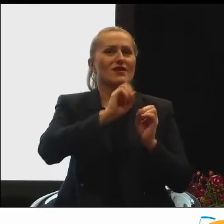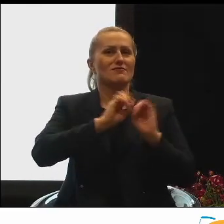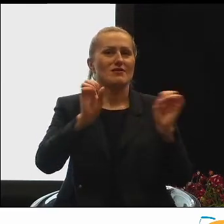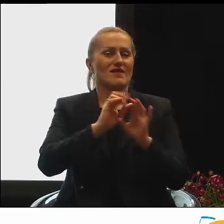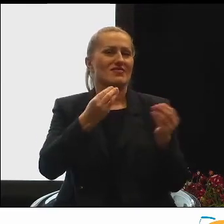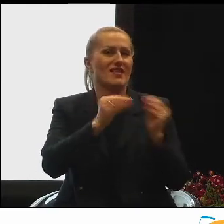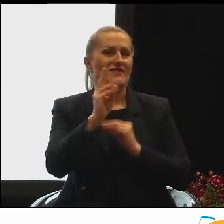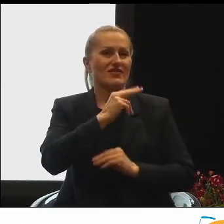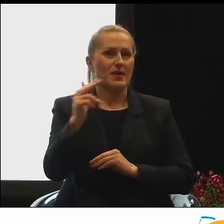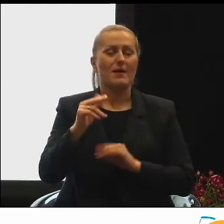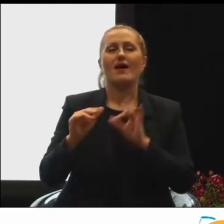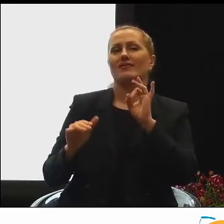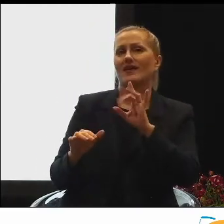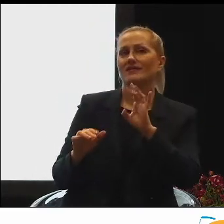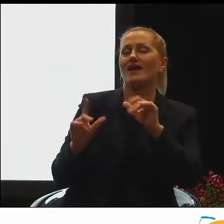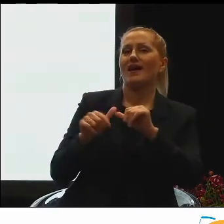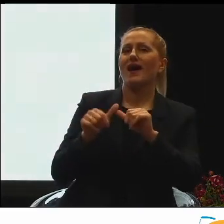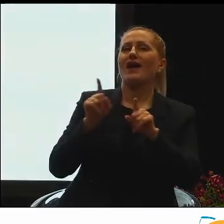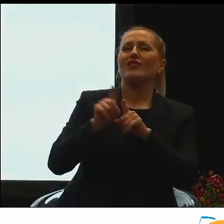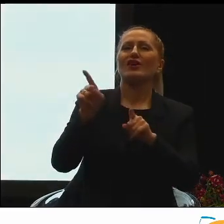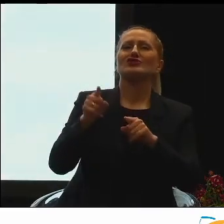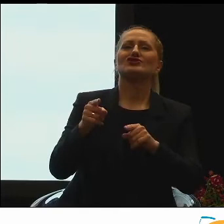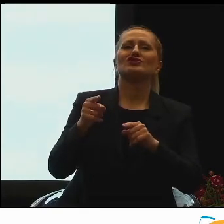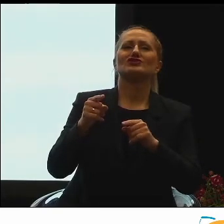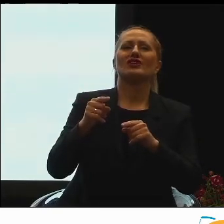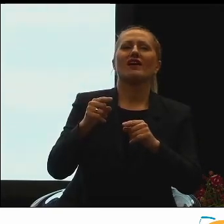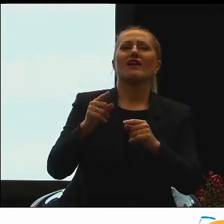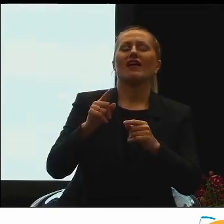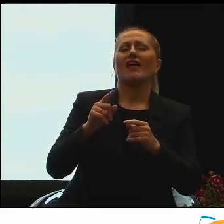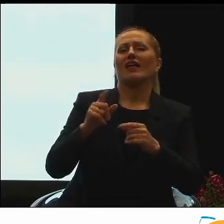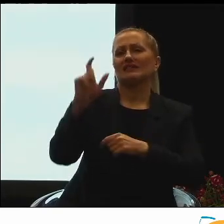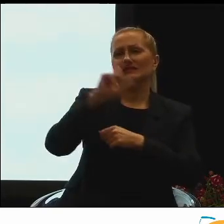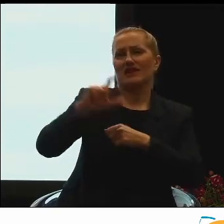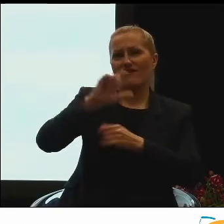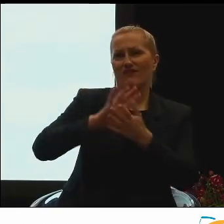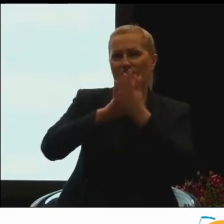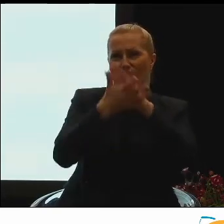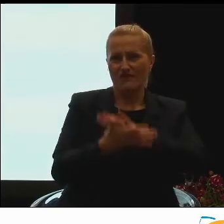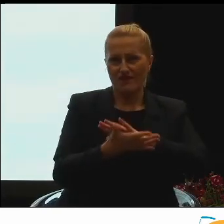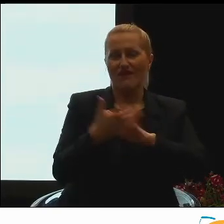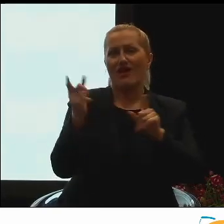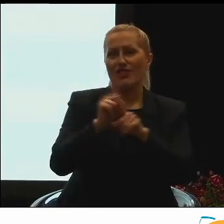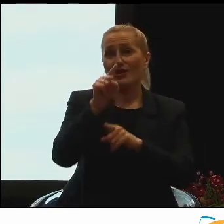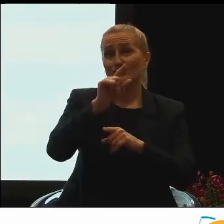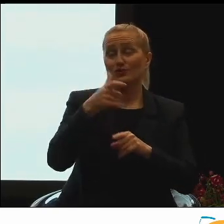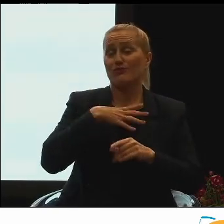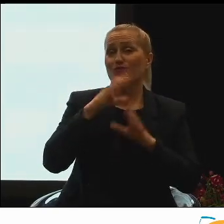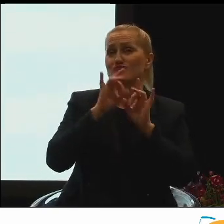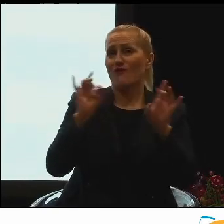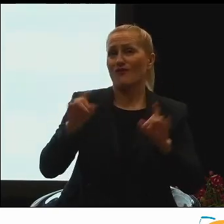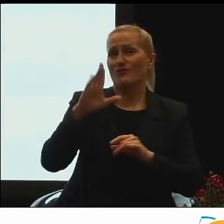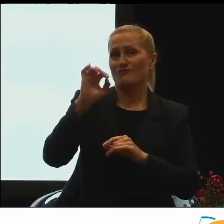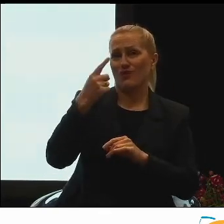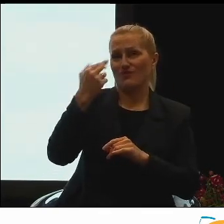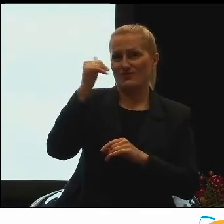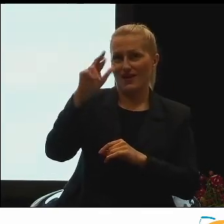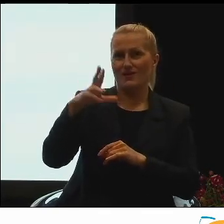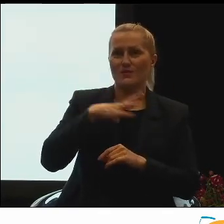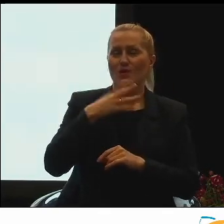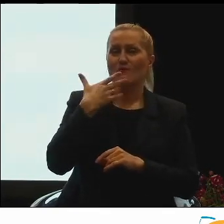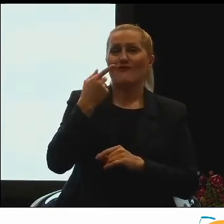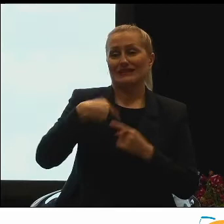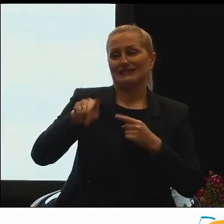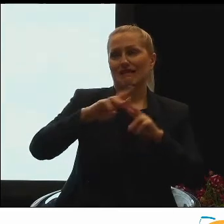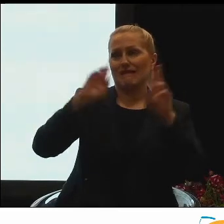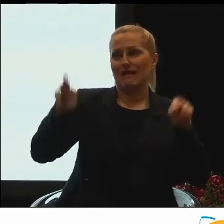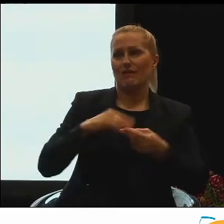strony. No tak, ale też zimitalizacja, więc to, o mówił Profesor Podnarku, niedługo ratom, wydamy na ten